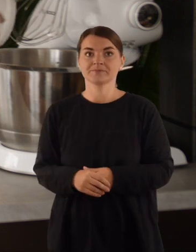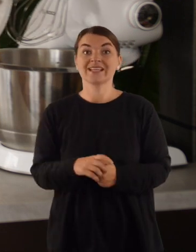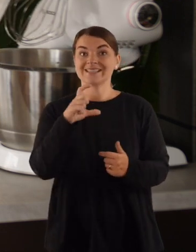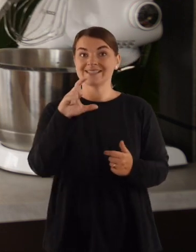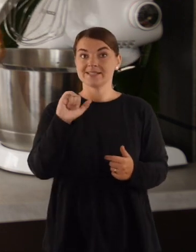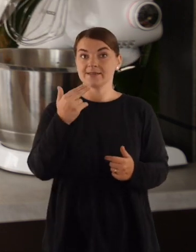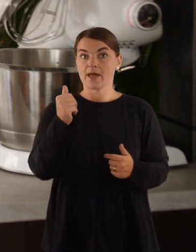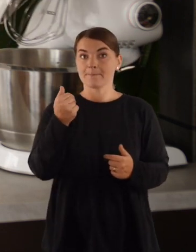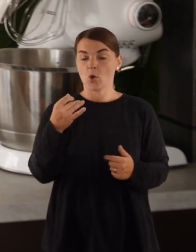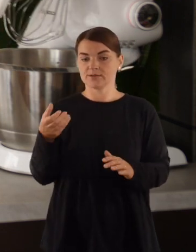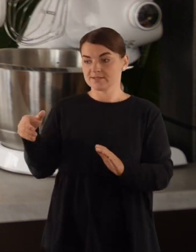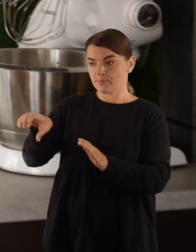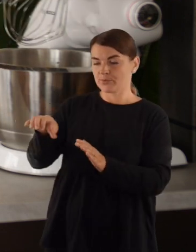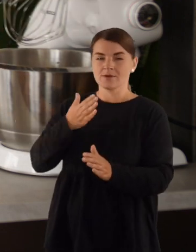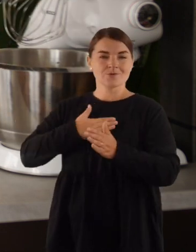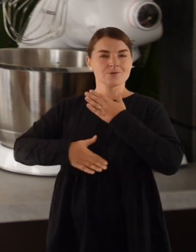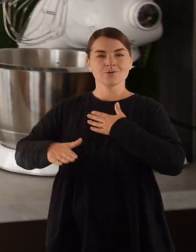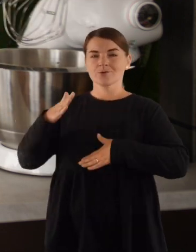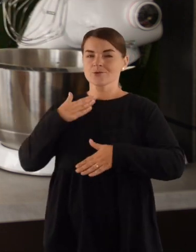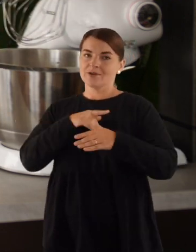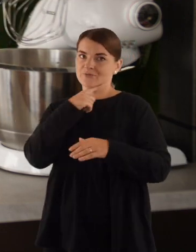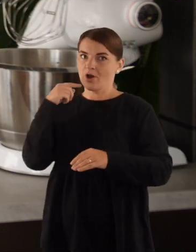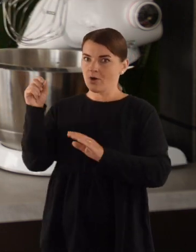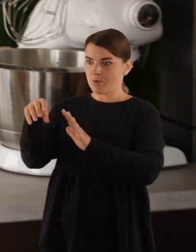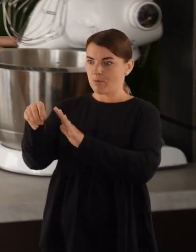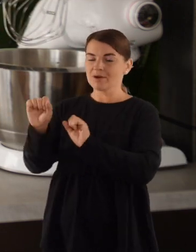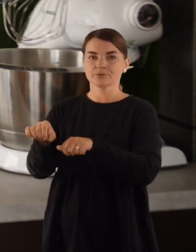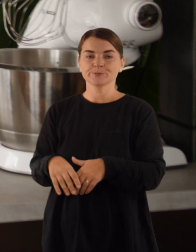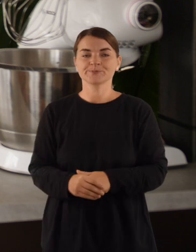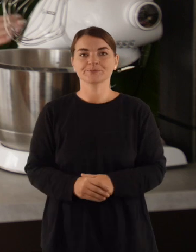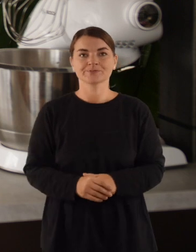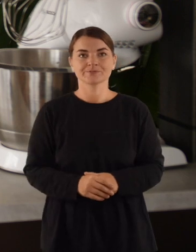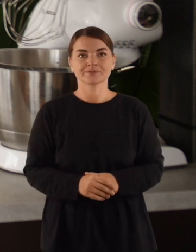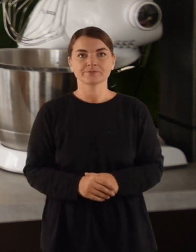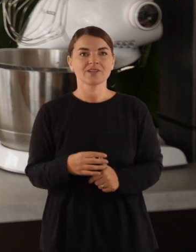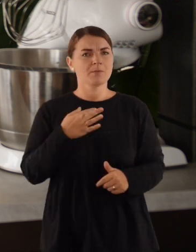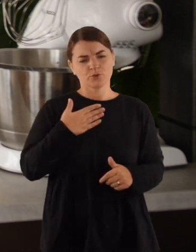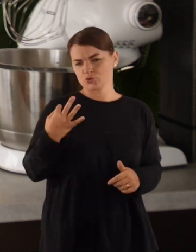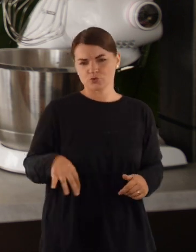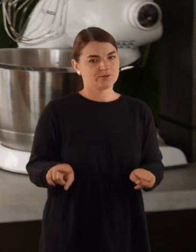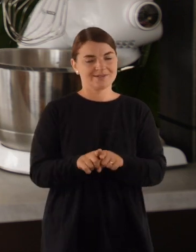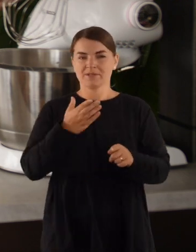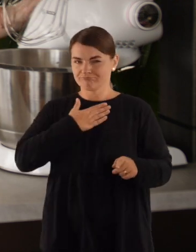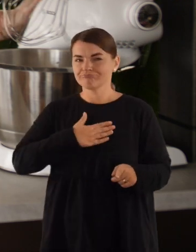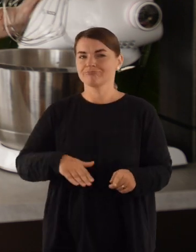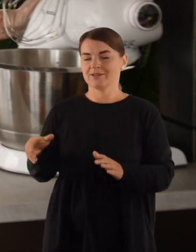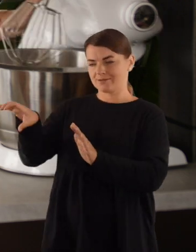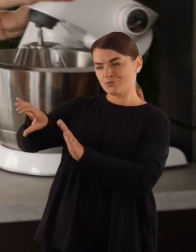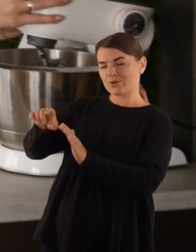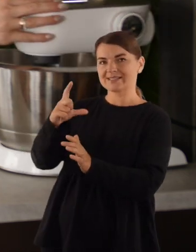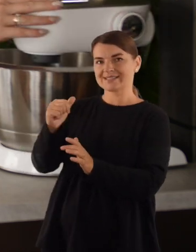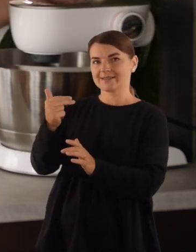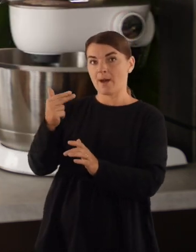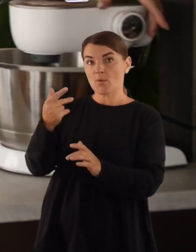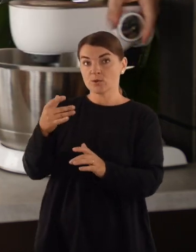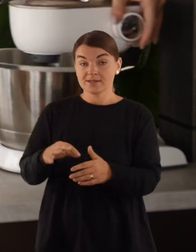cinamonas. Aš cinamoną labai mėgstu, todėl jo negailiu. Ir mano sunus irgi mėgsta, tai tikrai drąsiai galiu dėti.